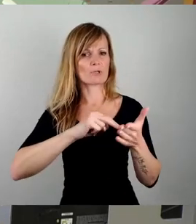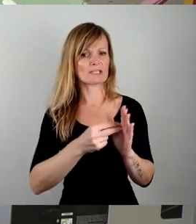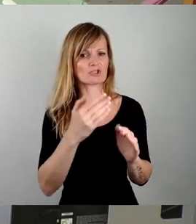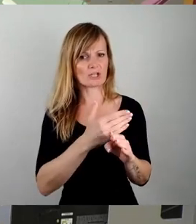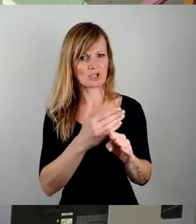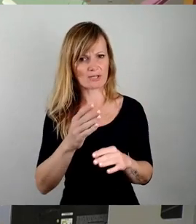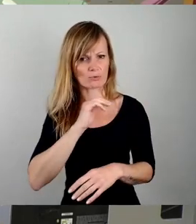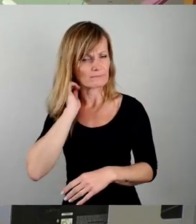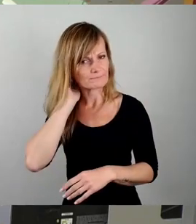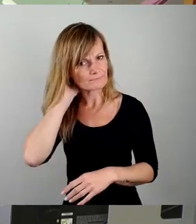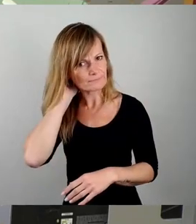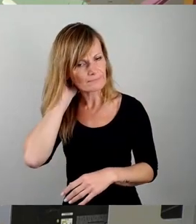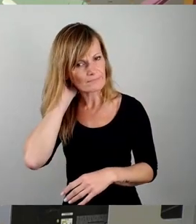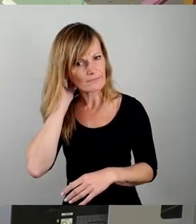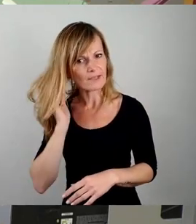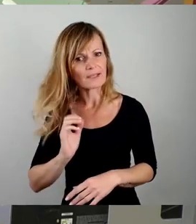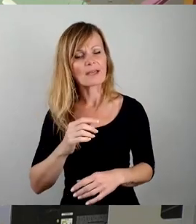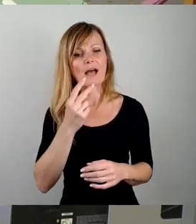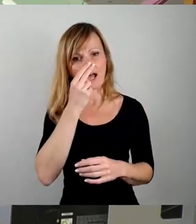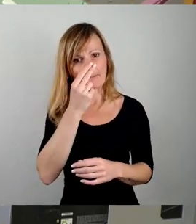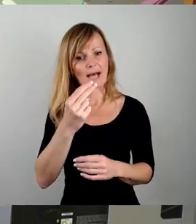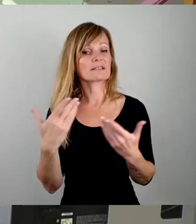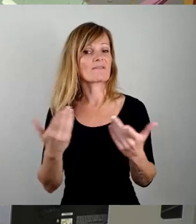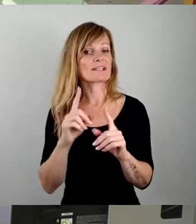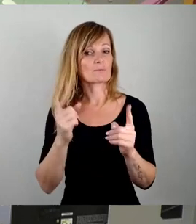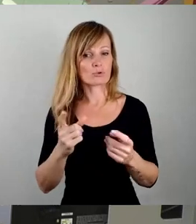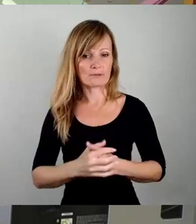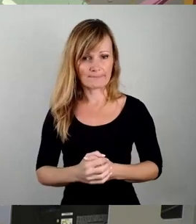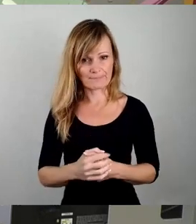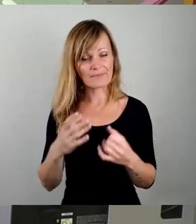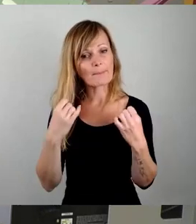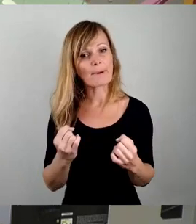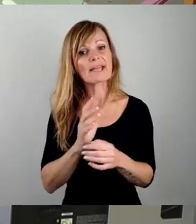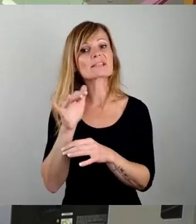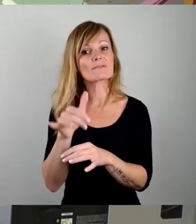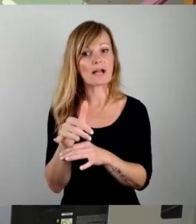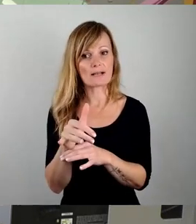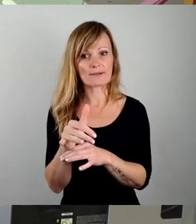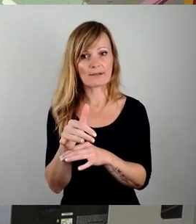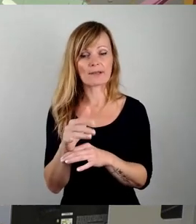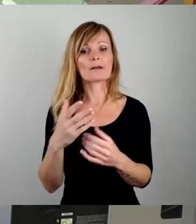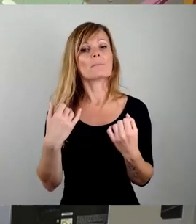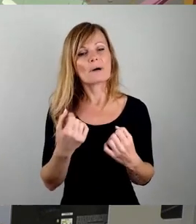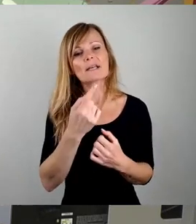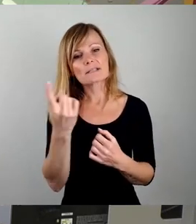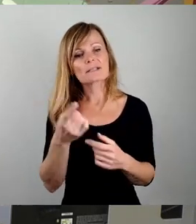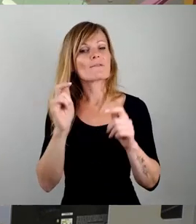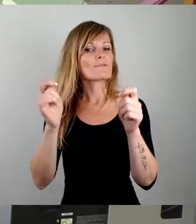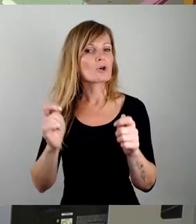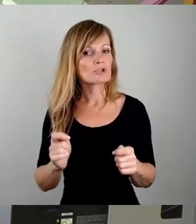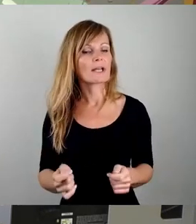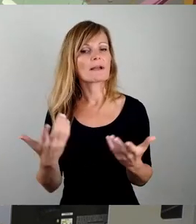Was bitte sollte eigentlich beachtet werden? Es geht in den meisten Fällen, in den meisten Vorschlägen der Verwaltung um die Ermöglichung